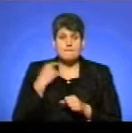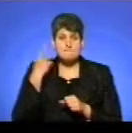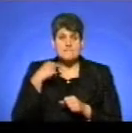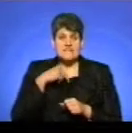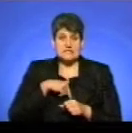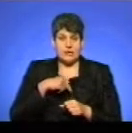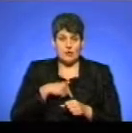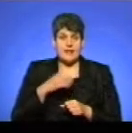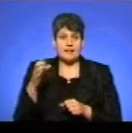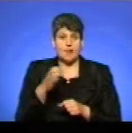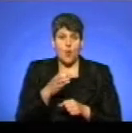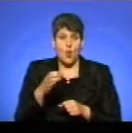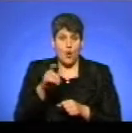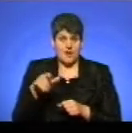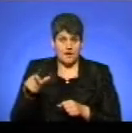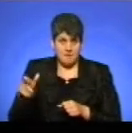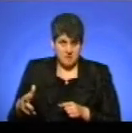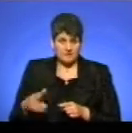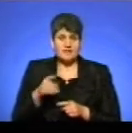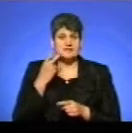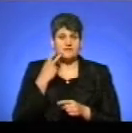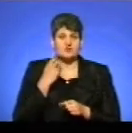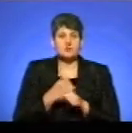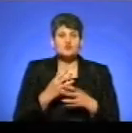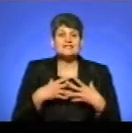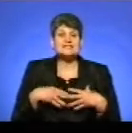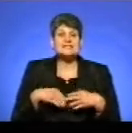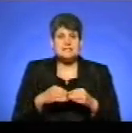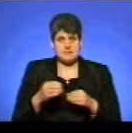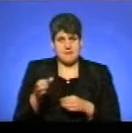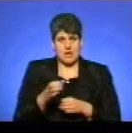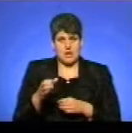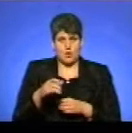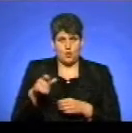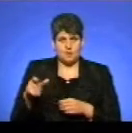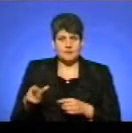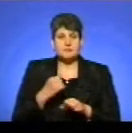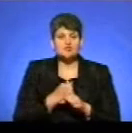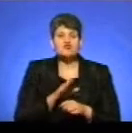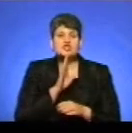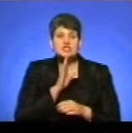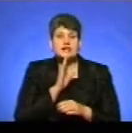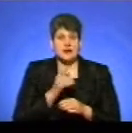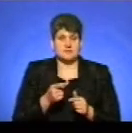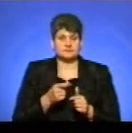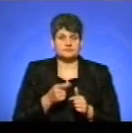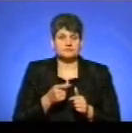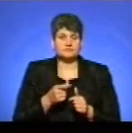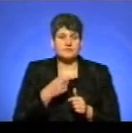алкоголіками, вони завжди працюють з сім'ями алкоголіків, вони працюють з жінками, яких називають